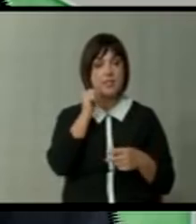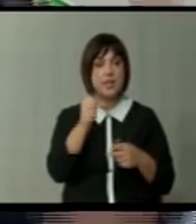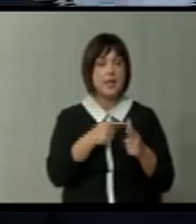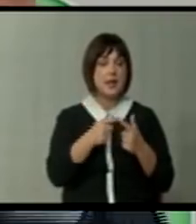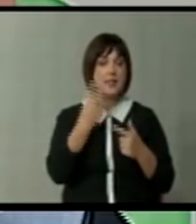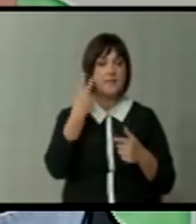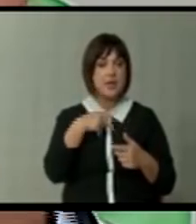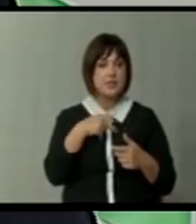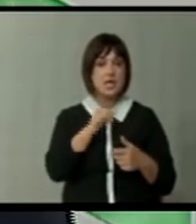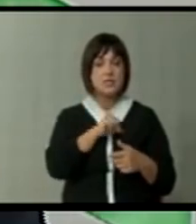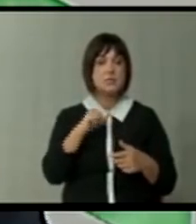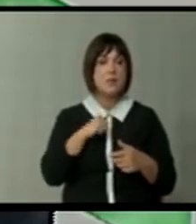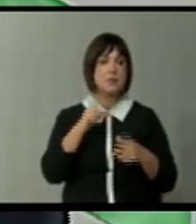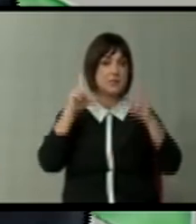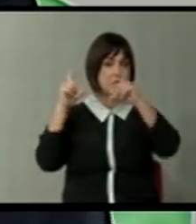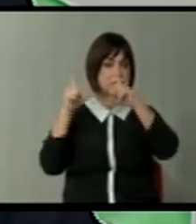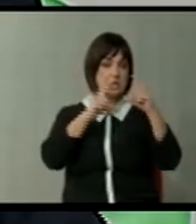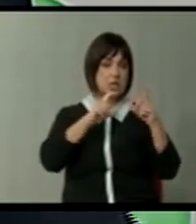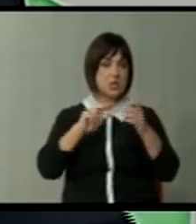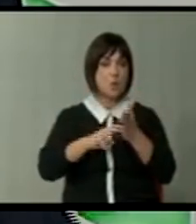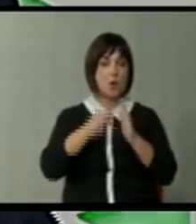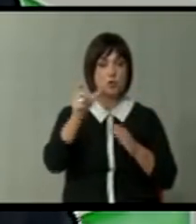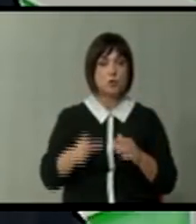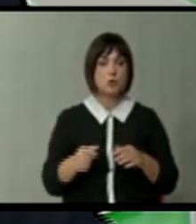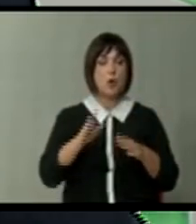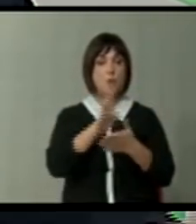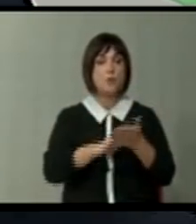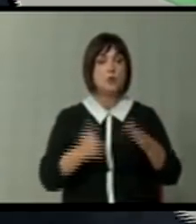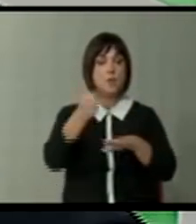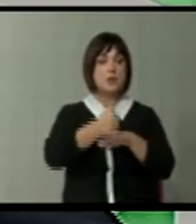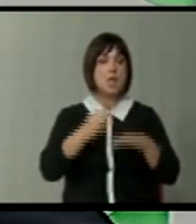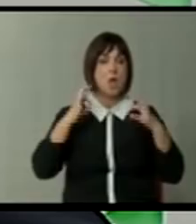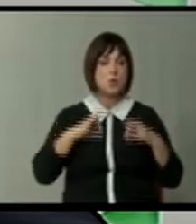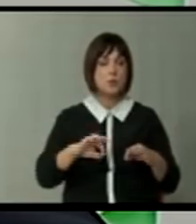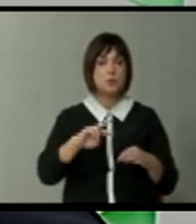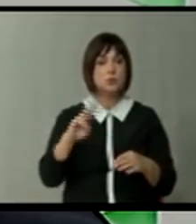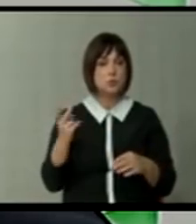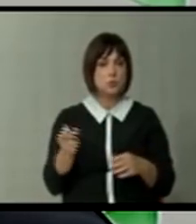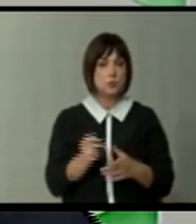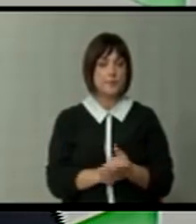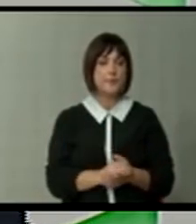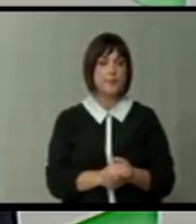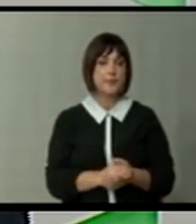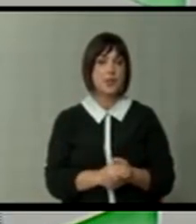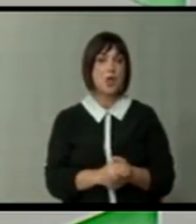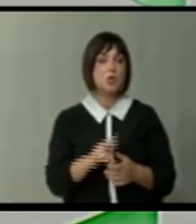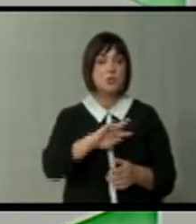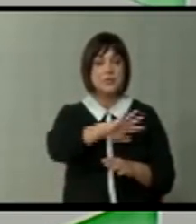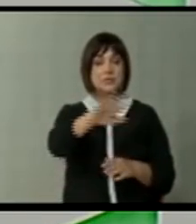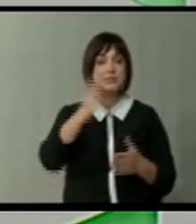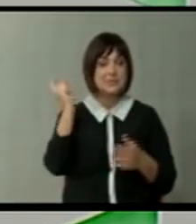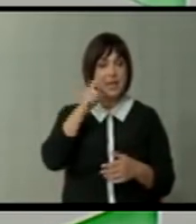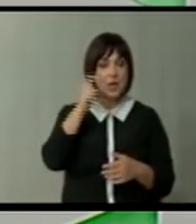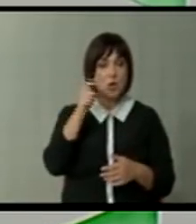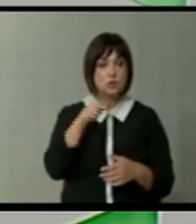два дена и тоа само за да се сликајат политичарите пошувајки од премиера до председателот или министрите. Додека овие се секој